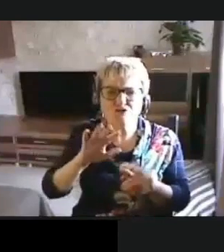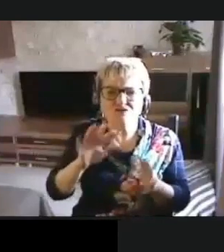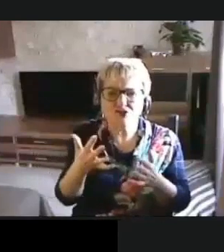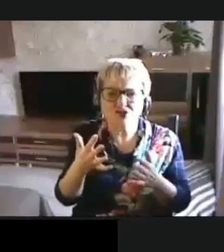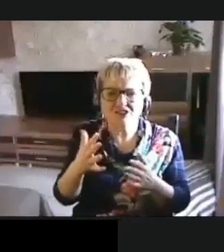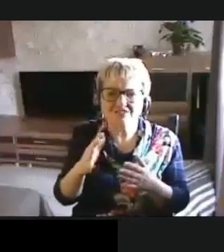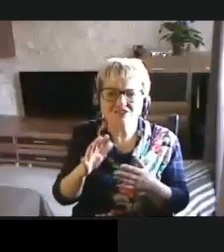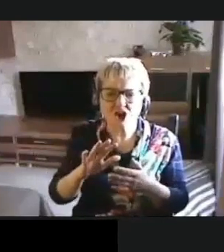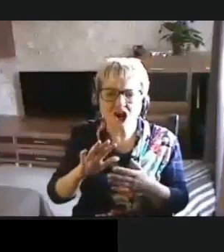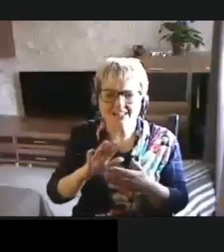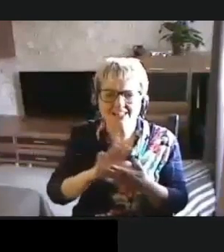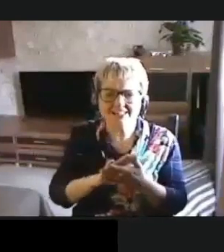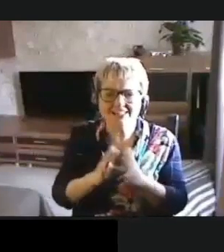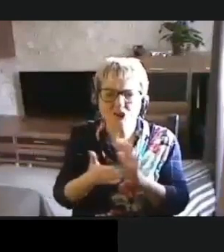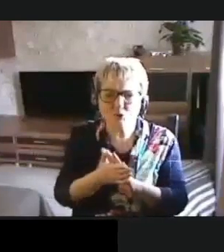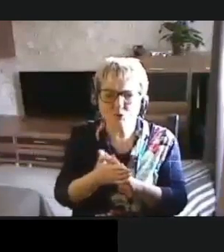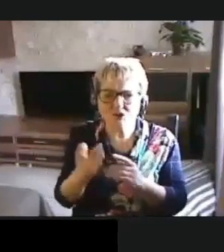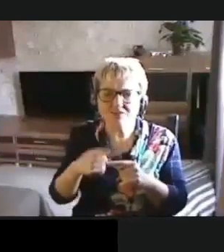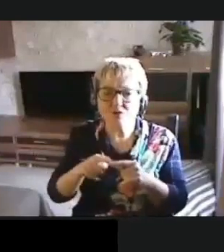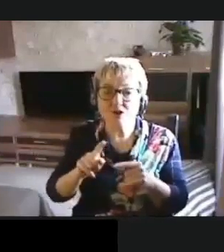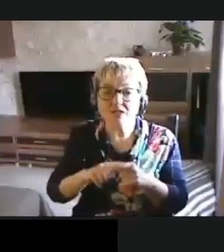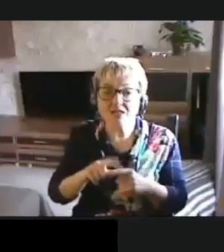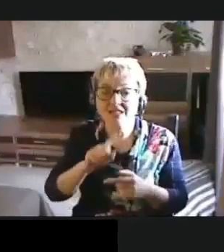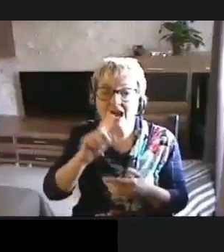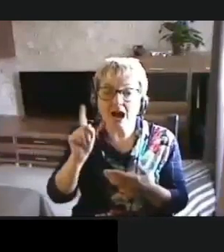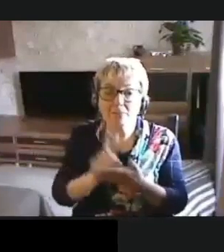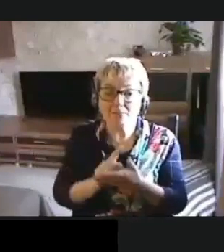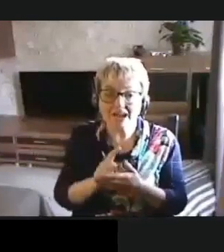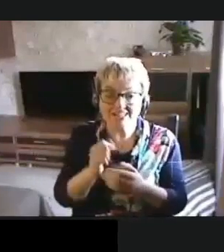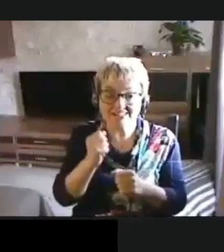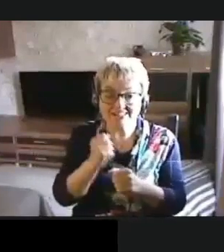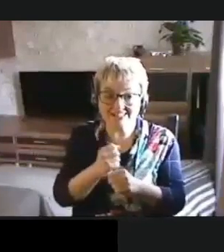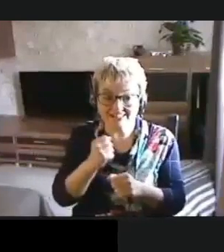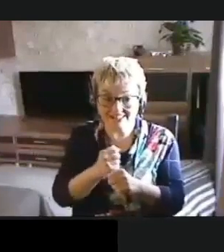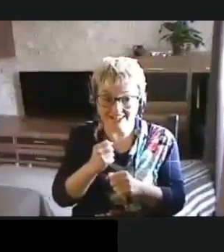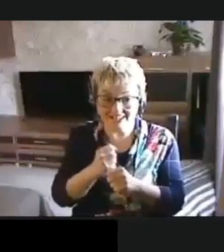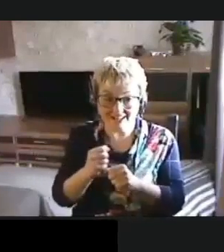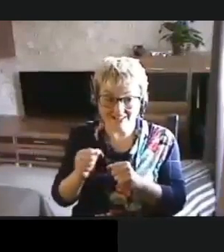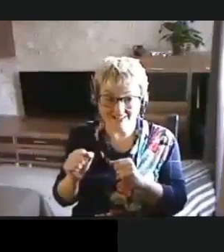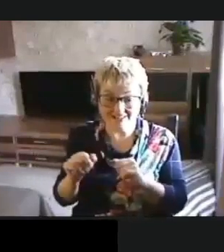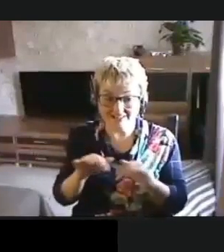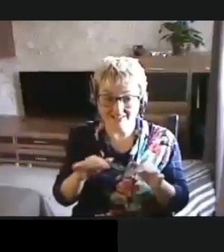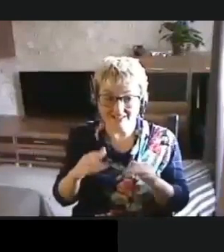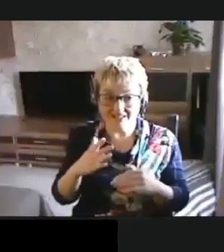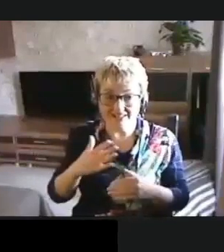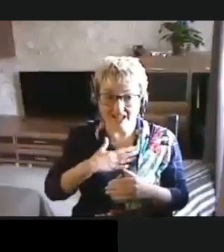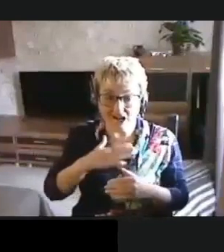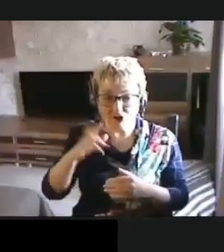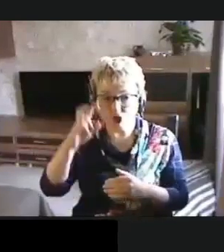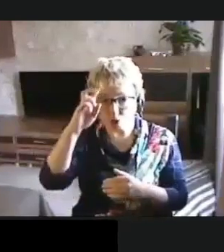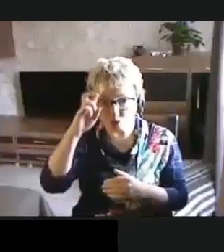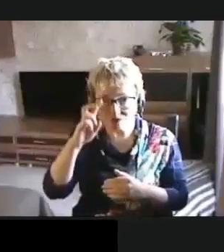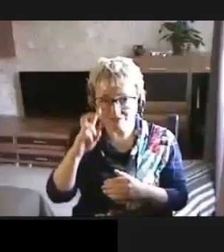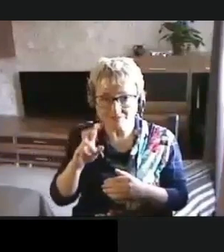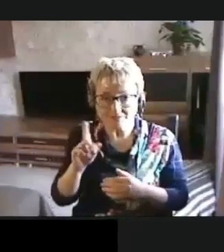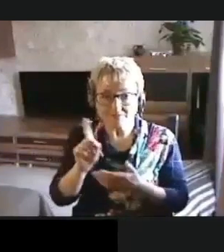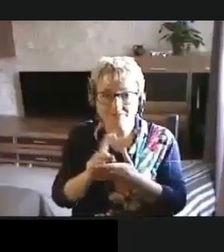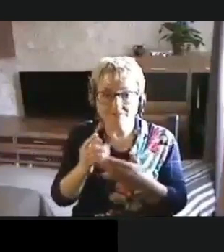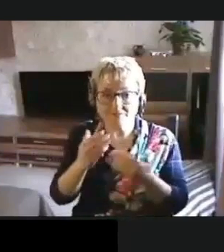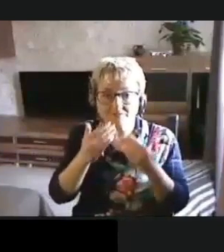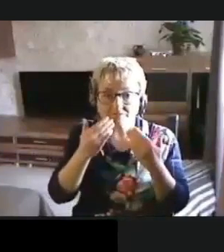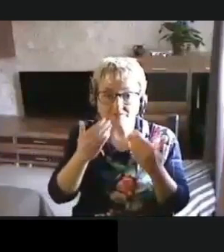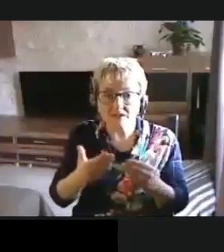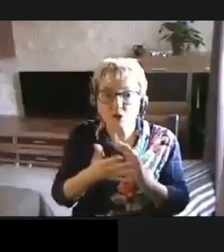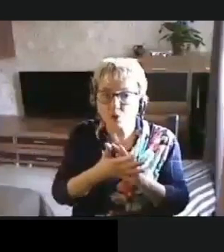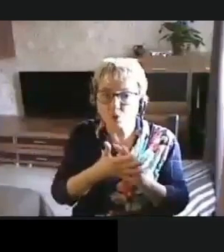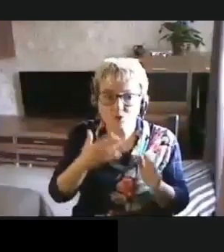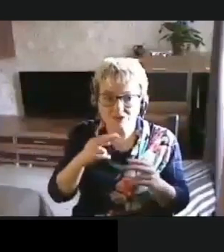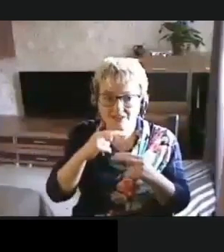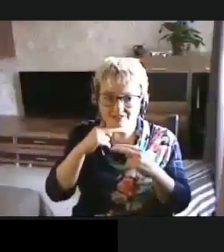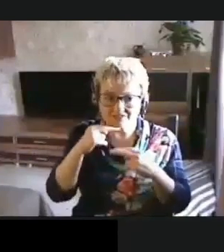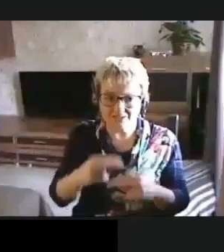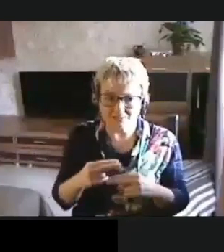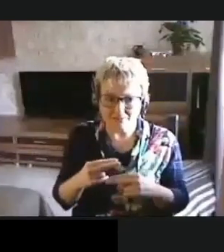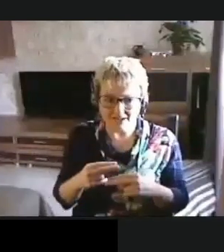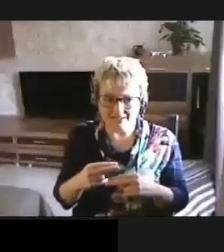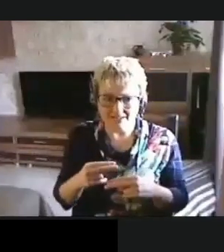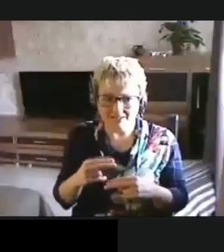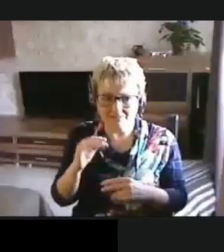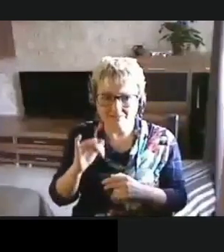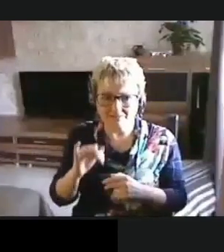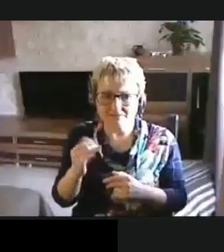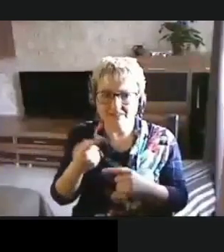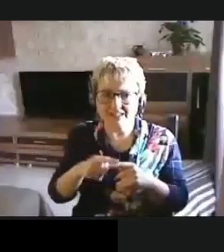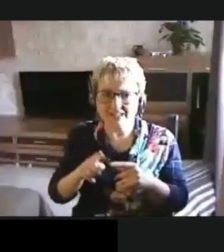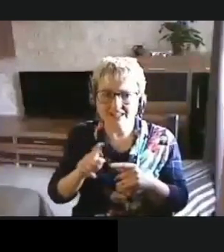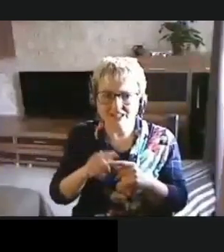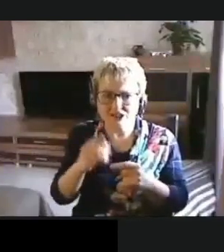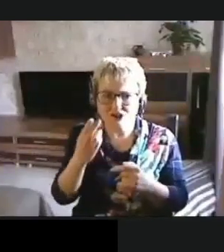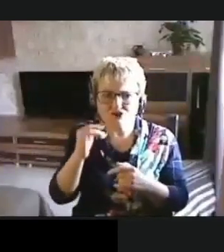Это как бы обязаны делать и наши государства обратить на это острое внимание. И